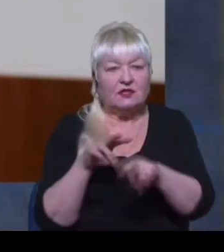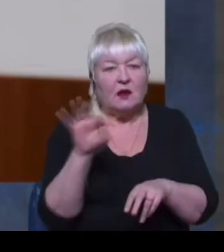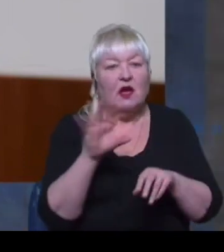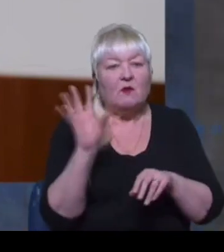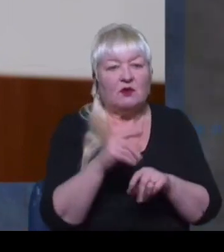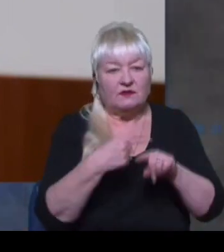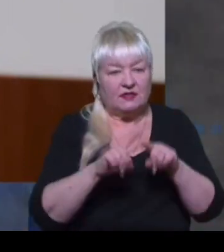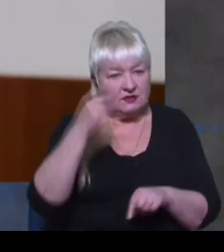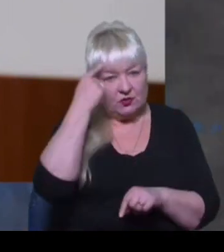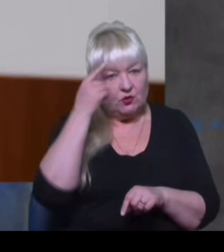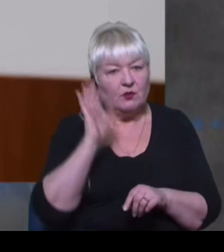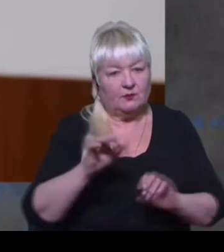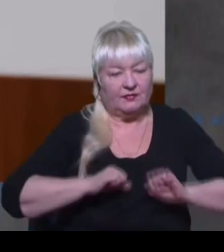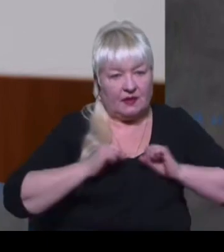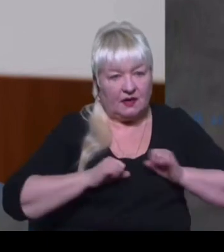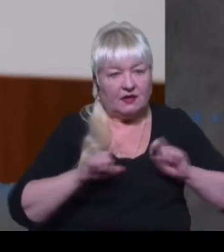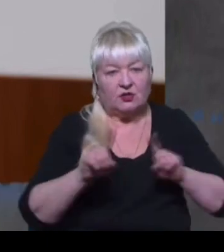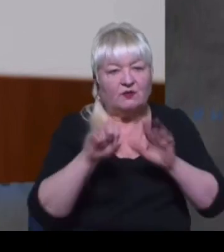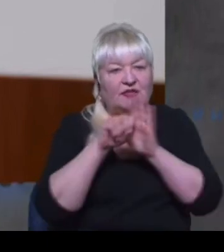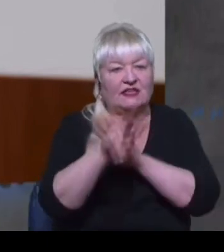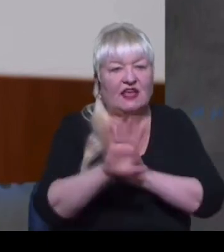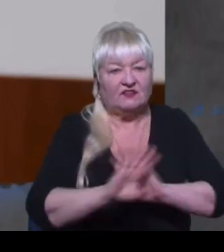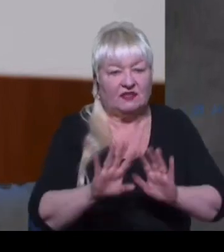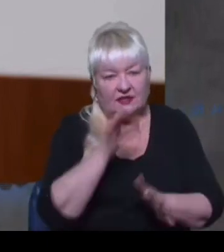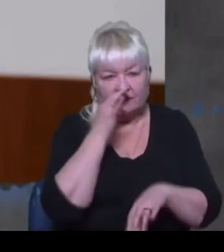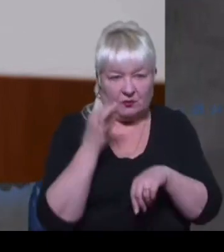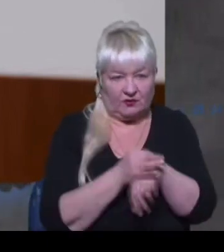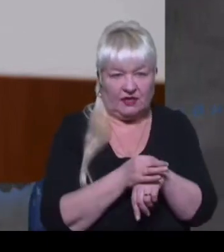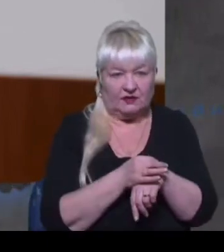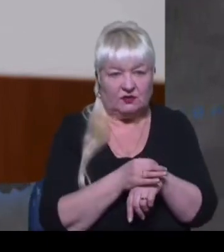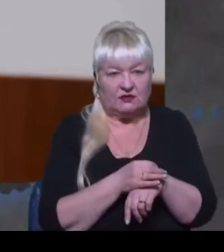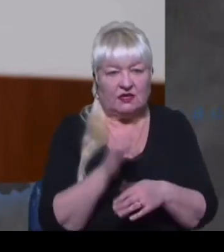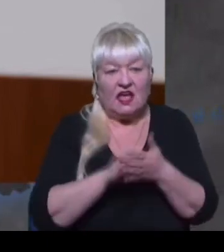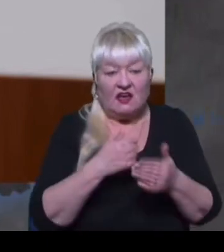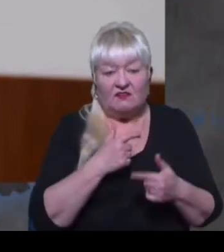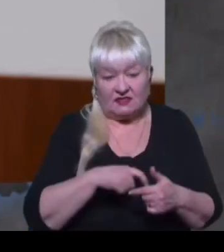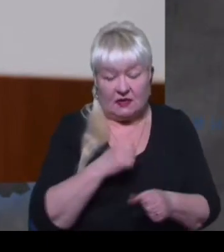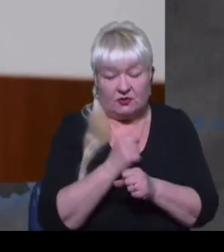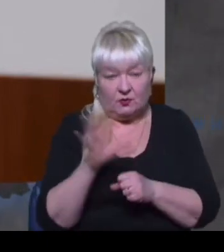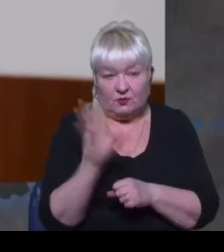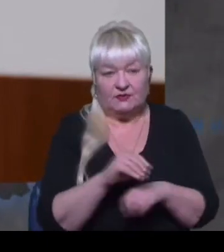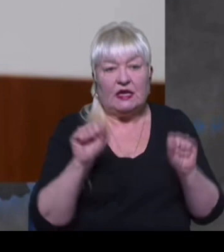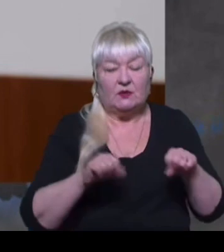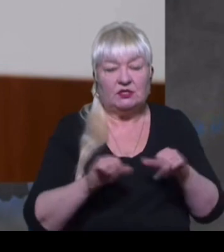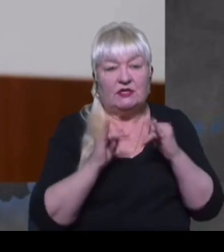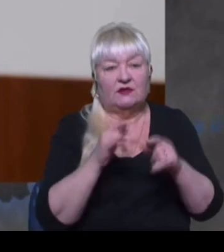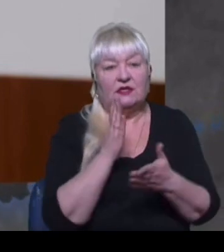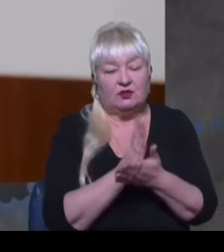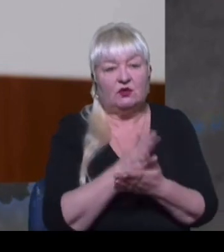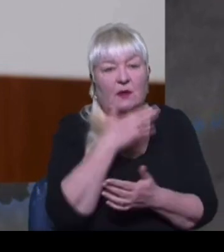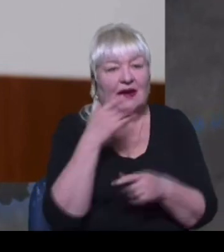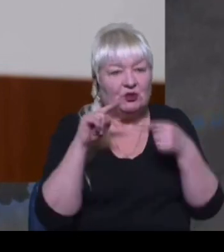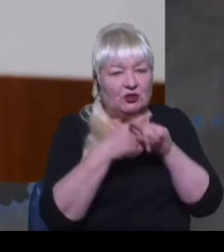думаємо. І ми намагатимось, щоб вони не втекли від відповідальності. Від себе зробимо все можливе. Для цього є багато